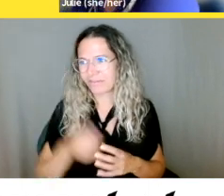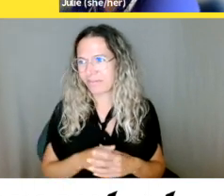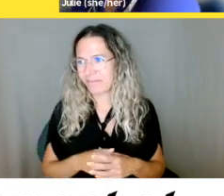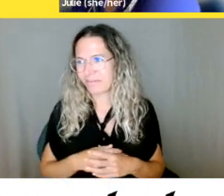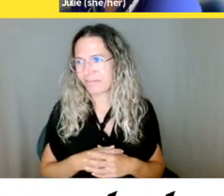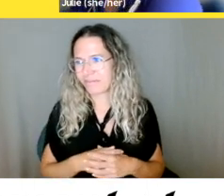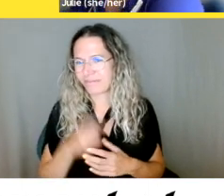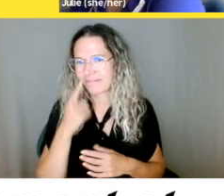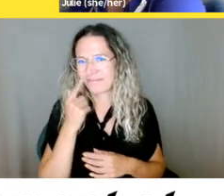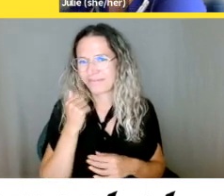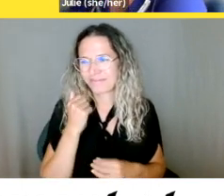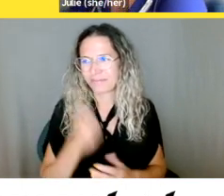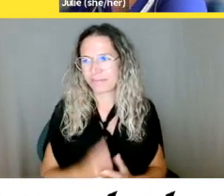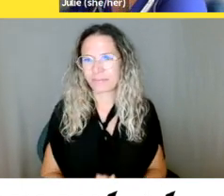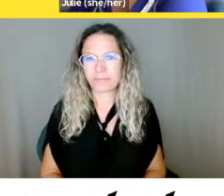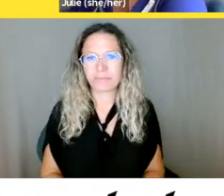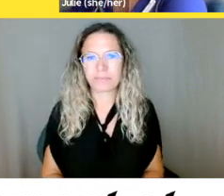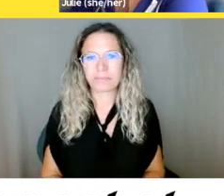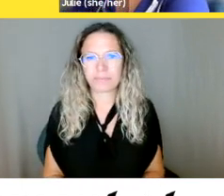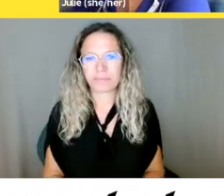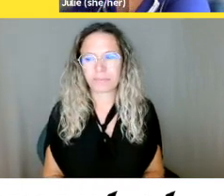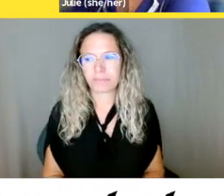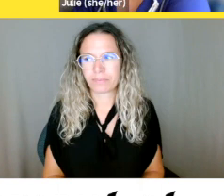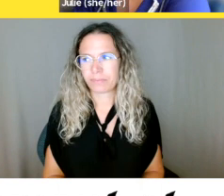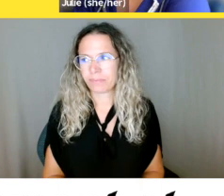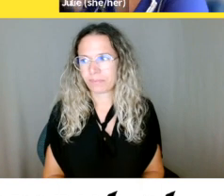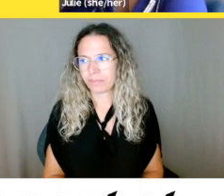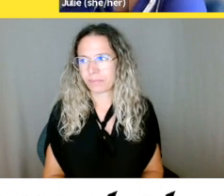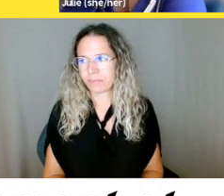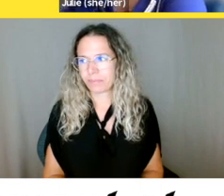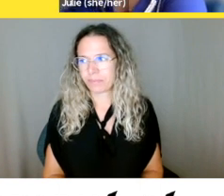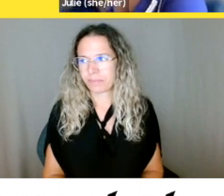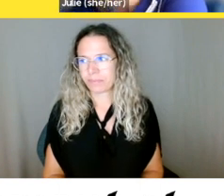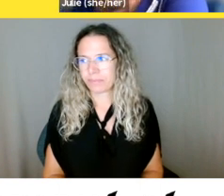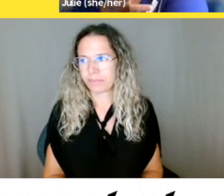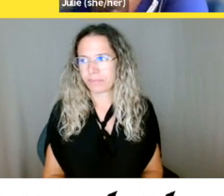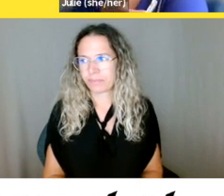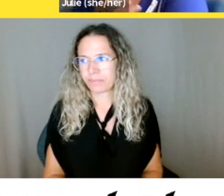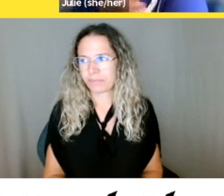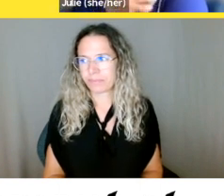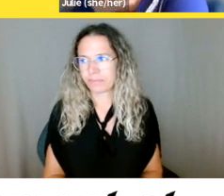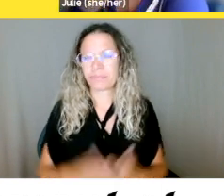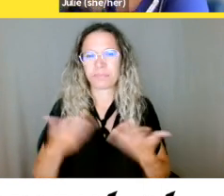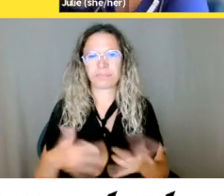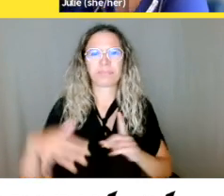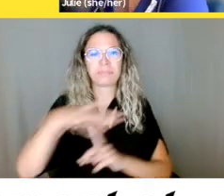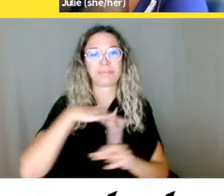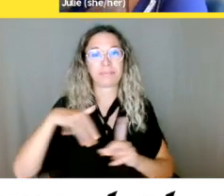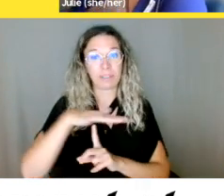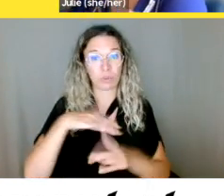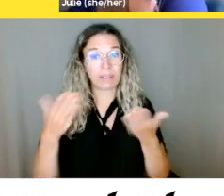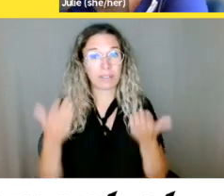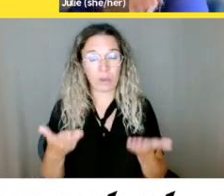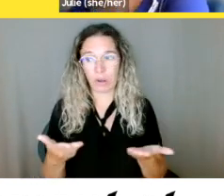dans cette mise en situation-là, ça ne fait pas vraiment de différence parce qu'on a plus ou moins... Parce que quand ça a rapport avec le